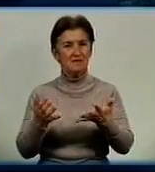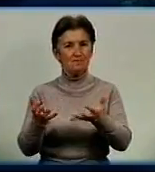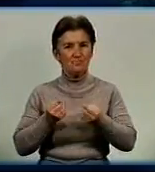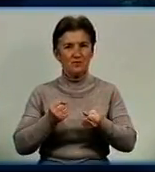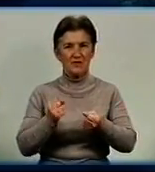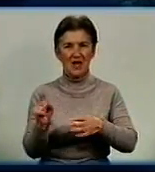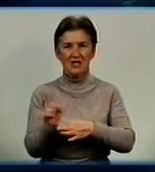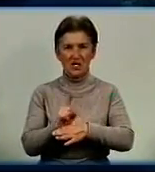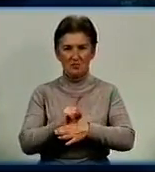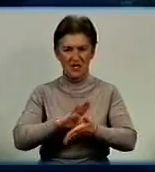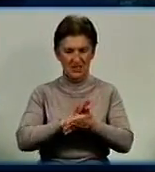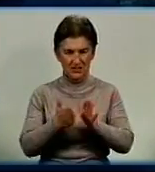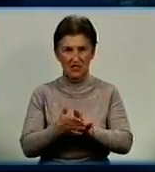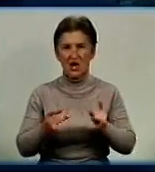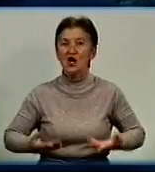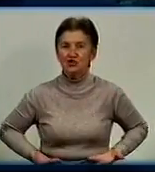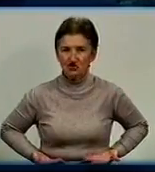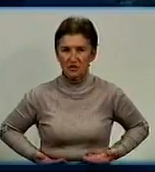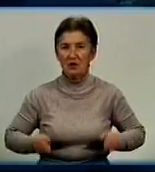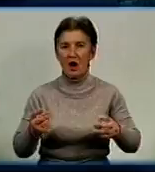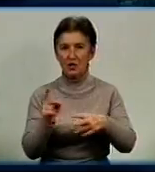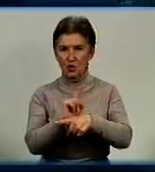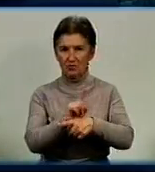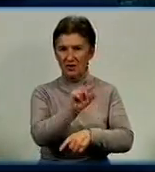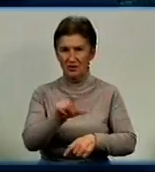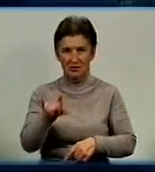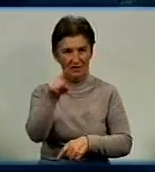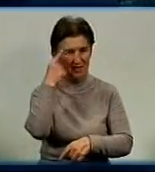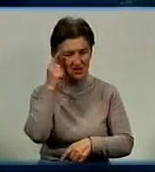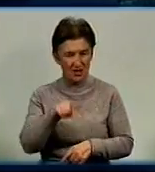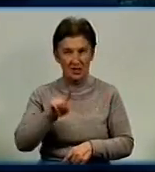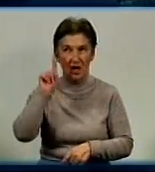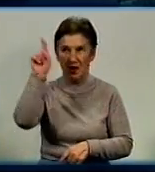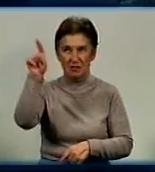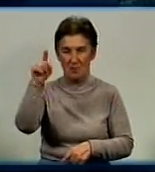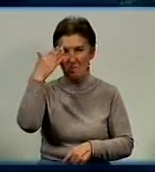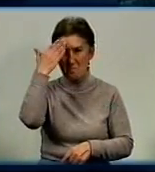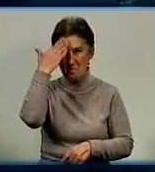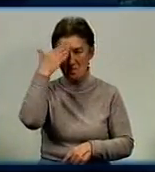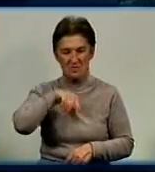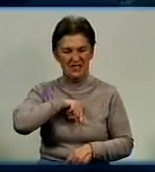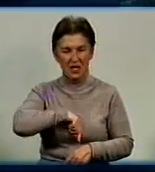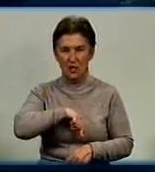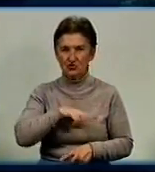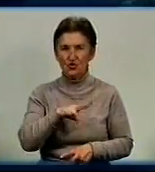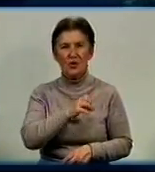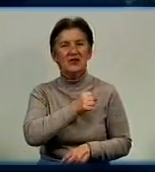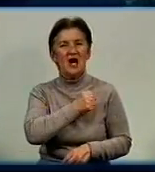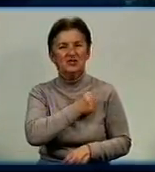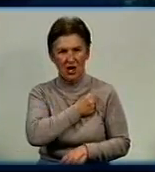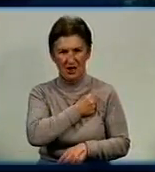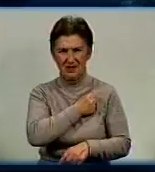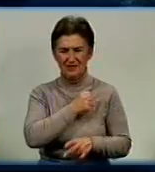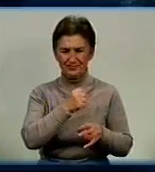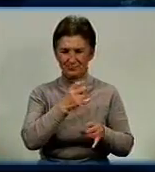нормальних речей, так і жити нормальні люди. Ми знаємо, що там отримують дуже психологічну травму